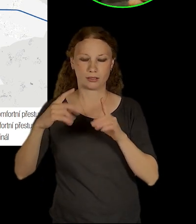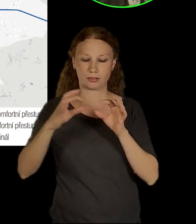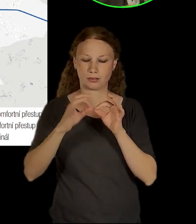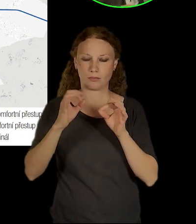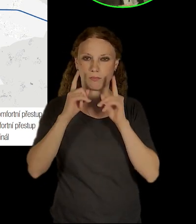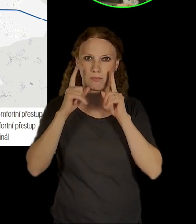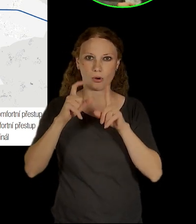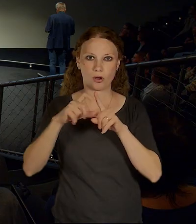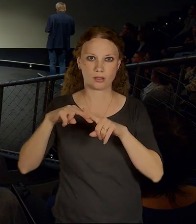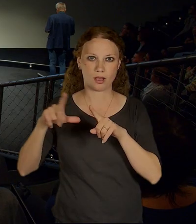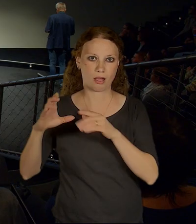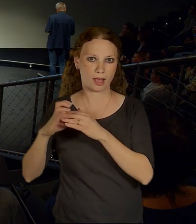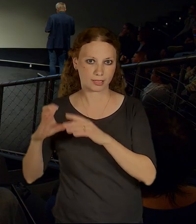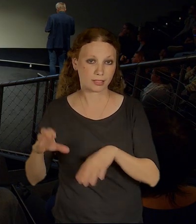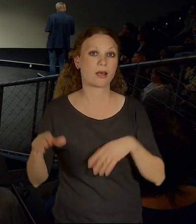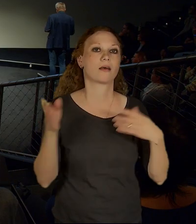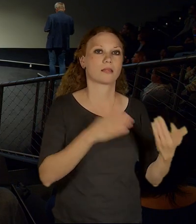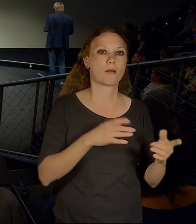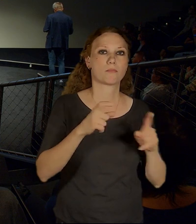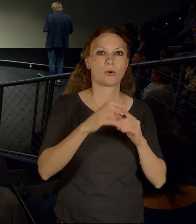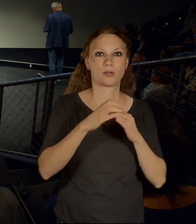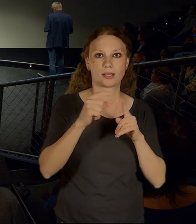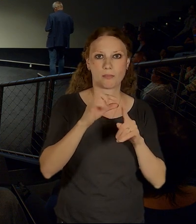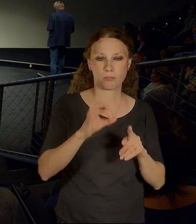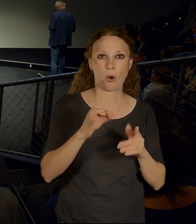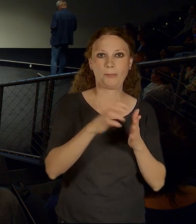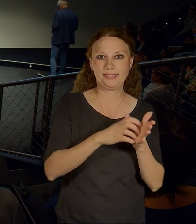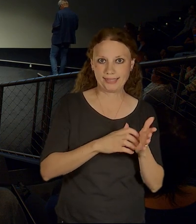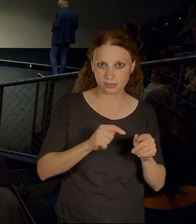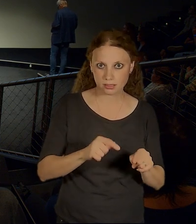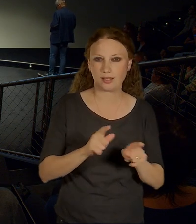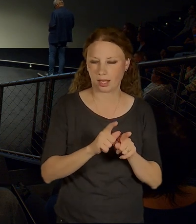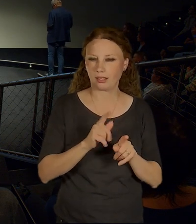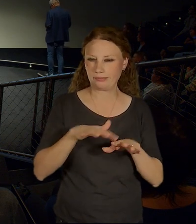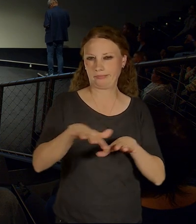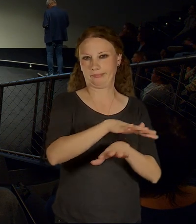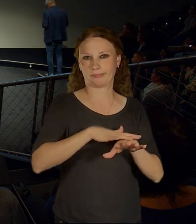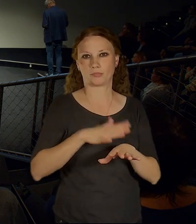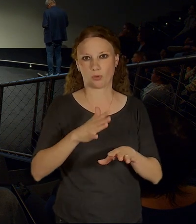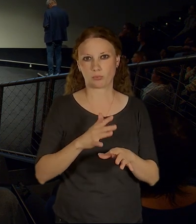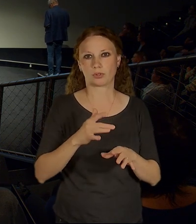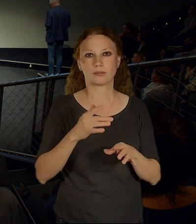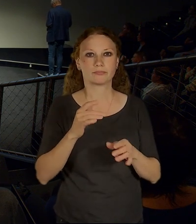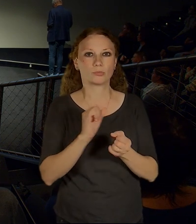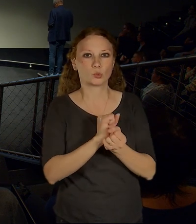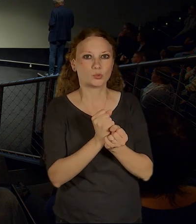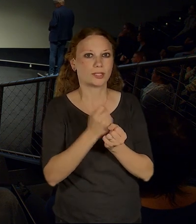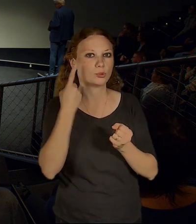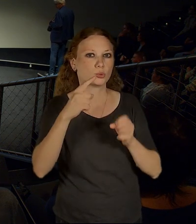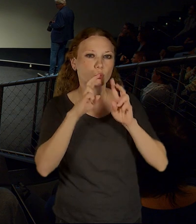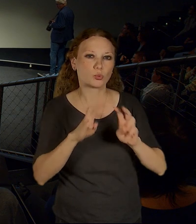depo písnice, kde se také přemýšlí o tom, teď mu budeme vlastně zadávat územní studii, která by měla vlastně